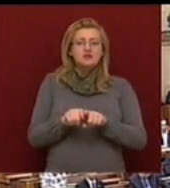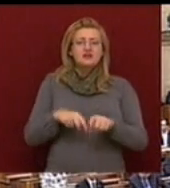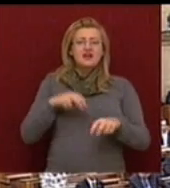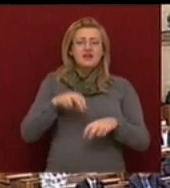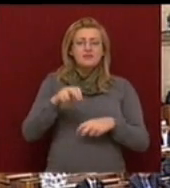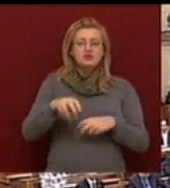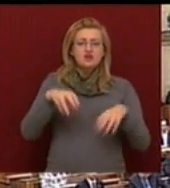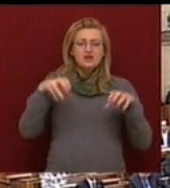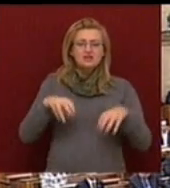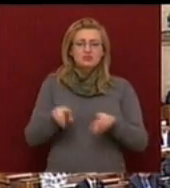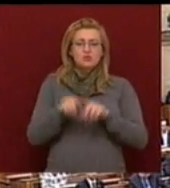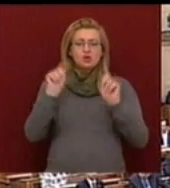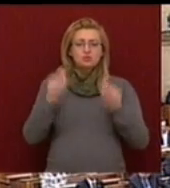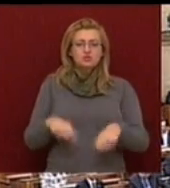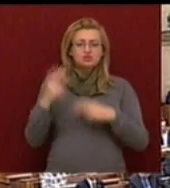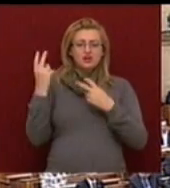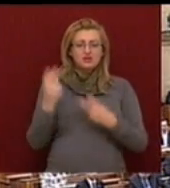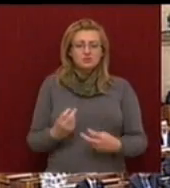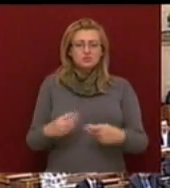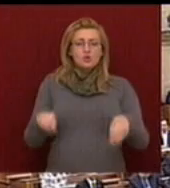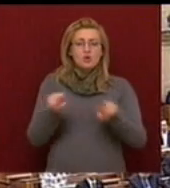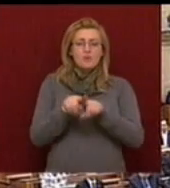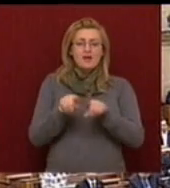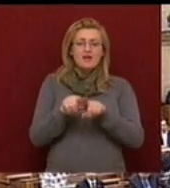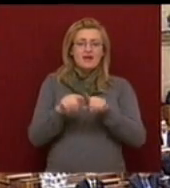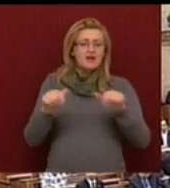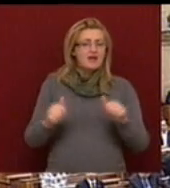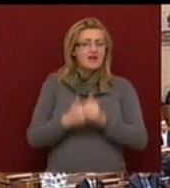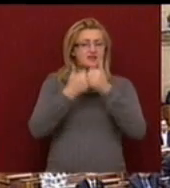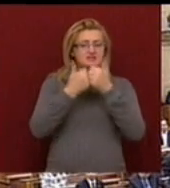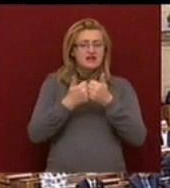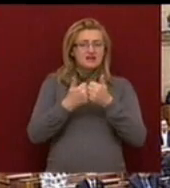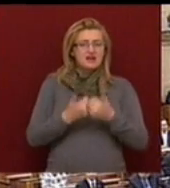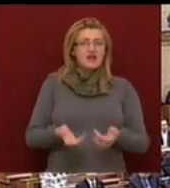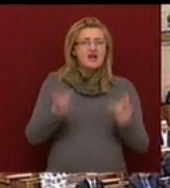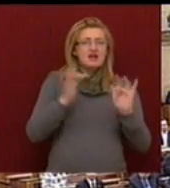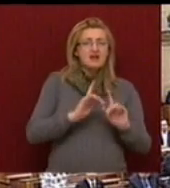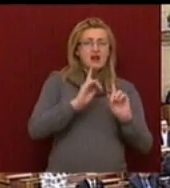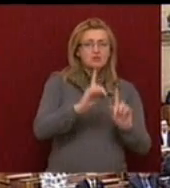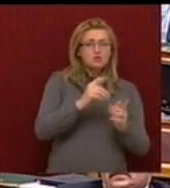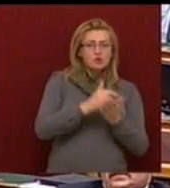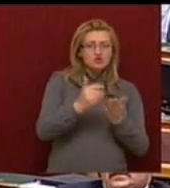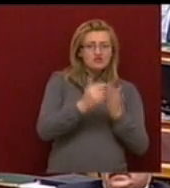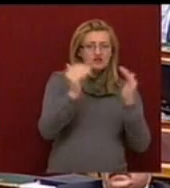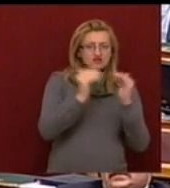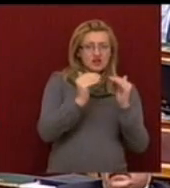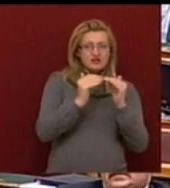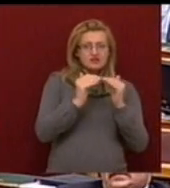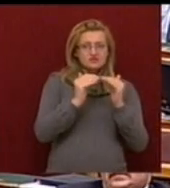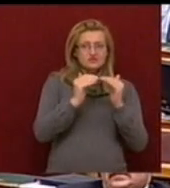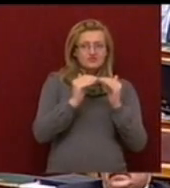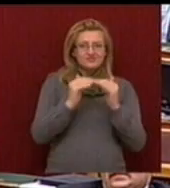kizárólag olyan döntéseket hozott, amelyek egyszerre állították helyre a költségvetés egyensúlyát, és